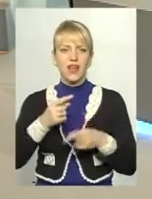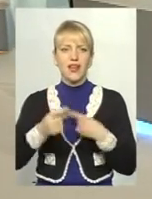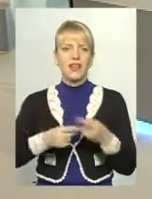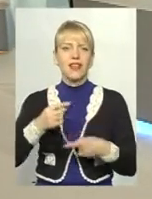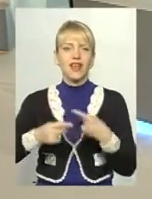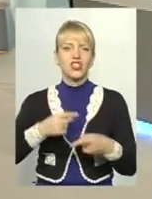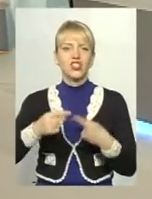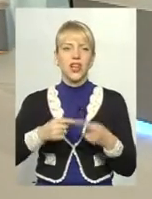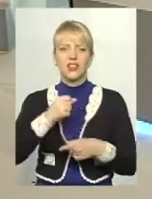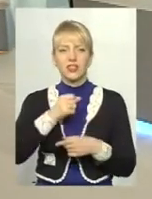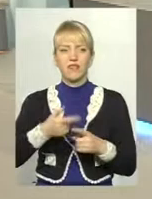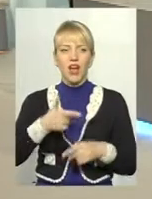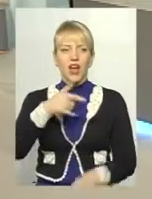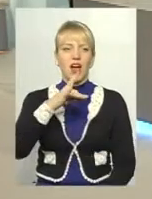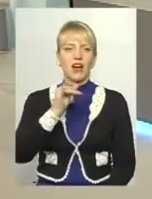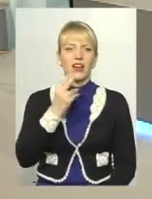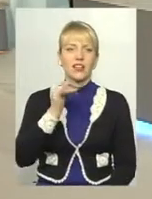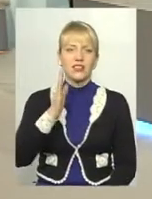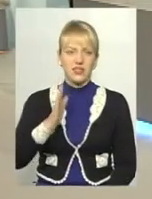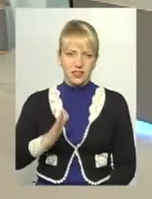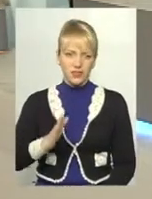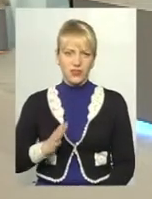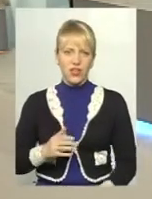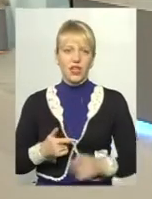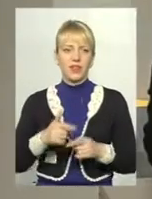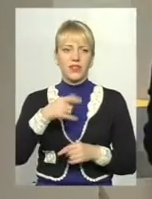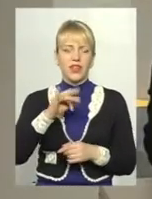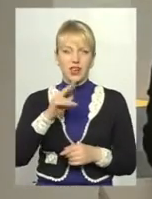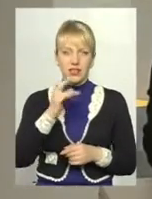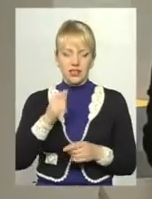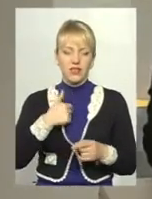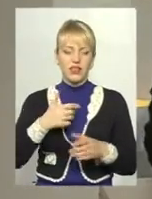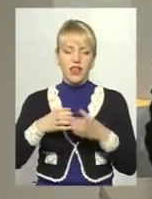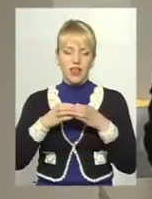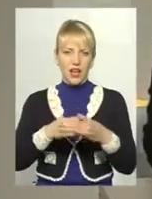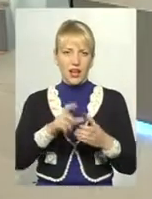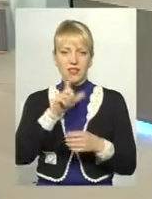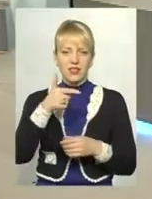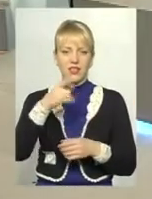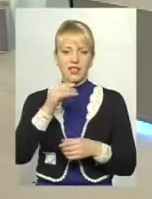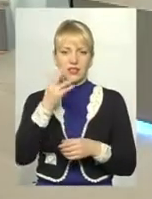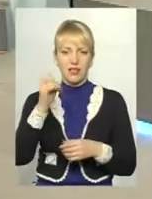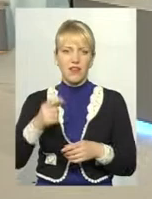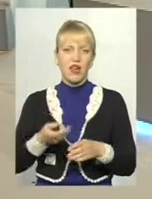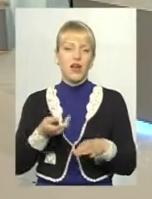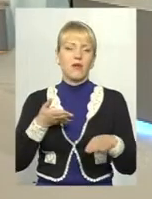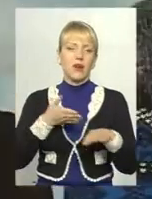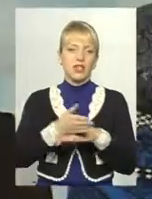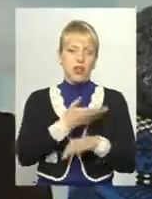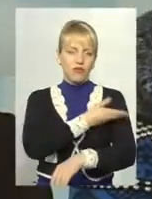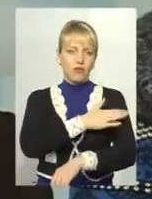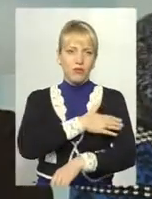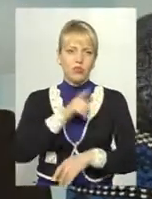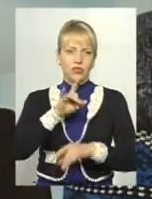так, тих панів, тих... в Грицеві, так, я забуду вам сказати, і делегація з Грицева приїхала в Польщу, а то маєток грохольських, вони